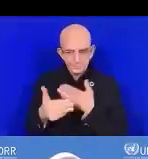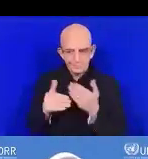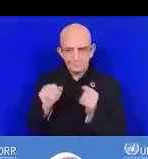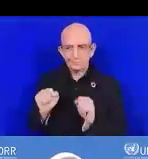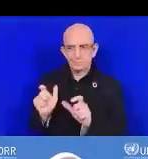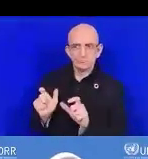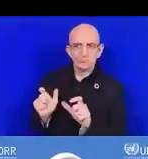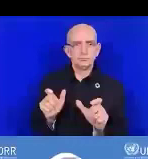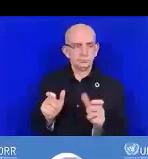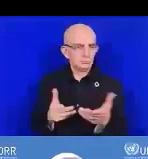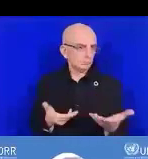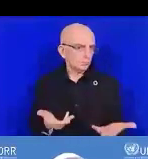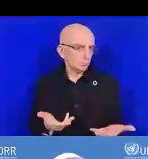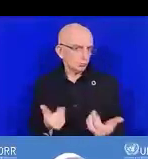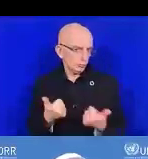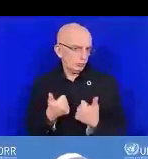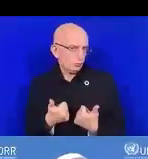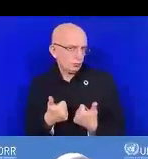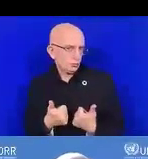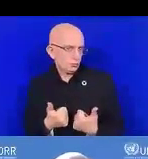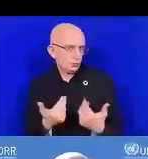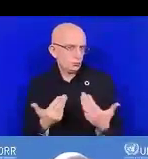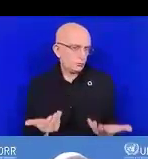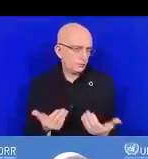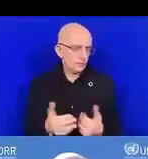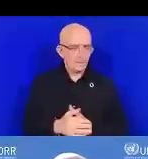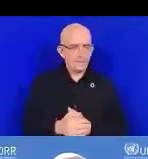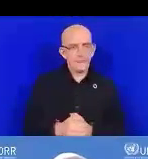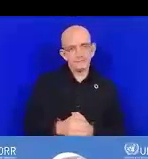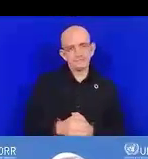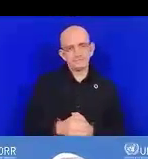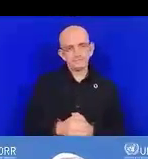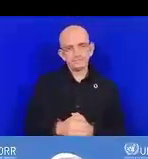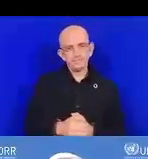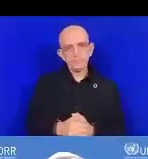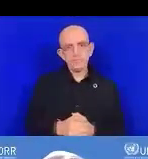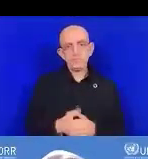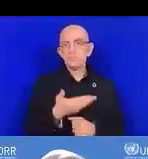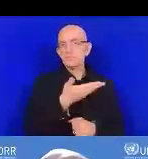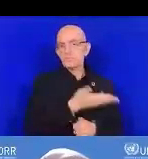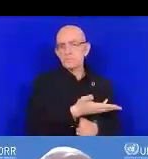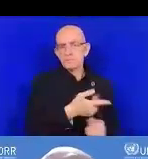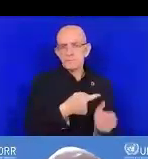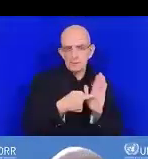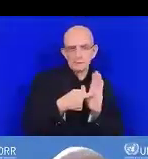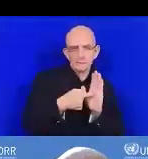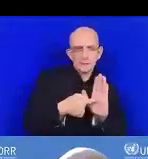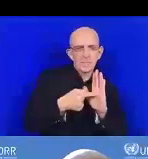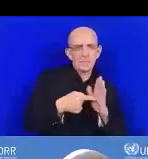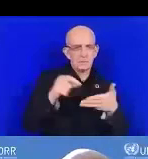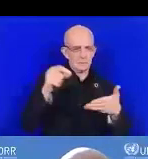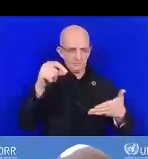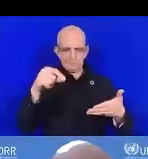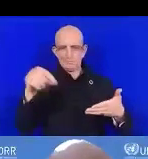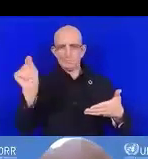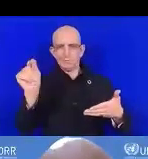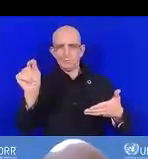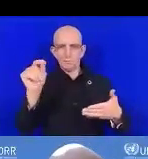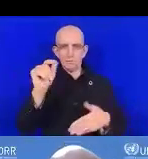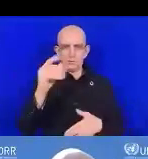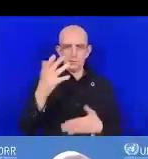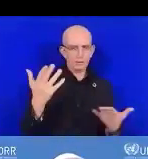Maintenant, nous voyons un exemple d'indicateur, et c'est pour l'essentiel,